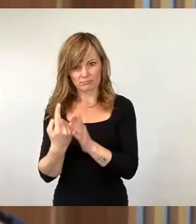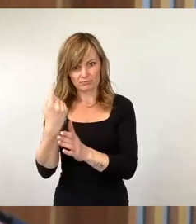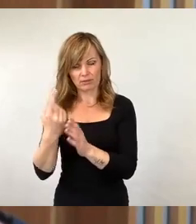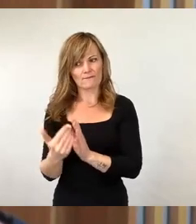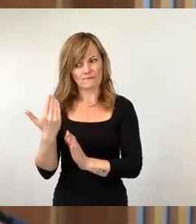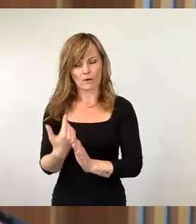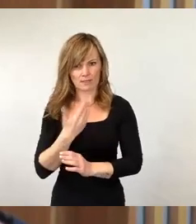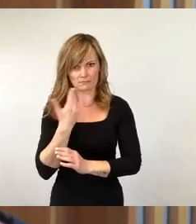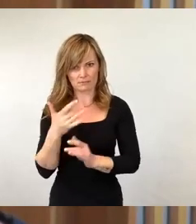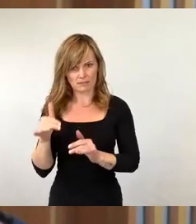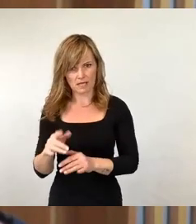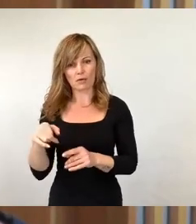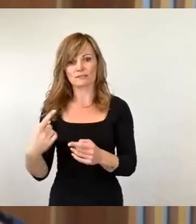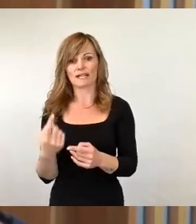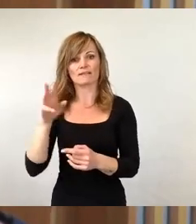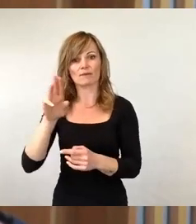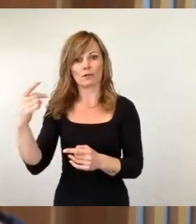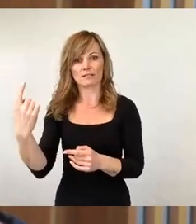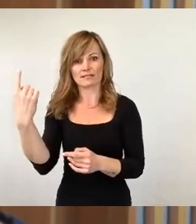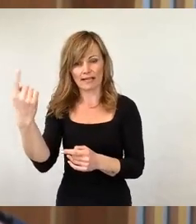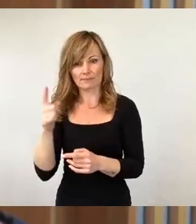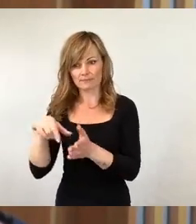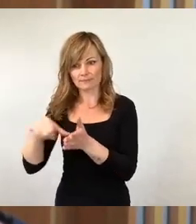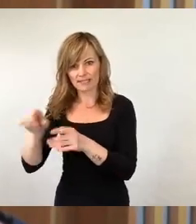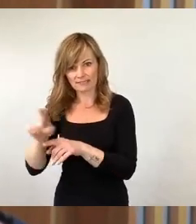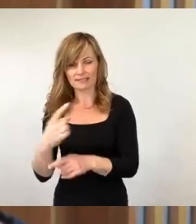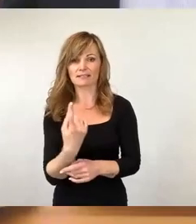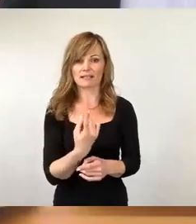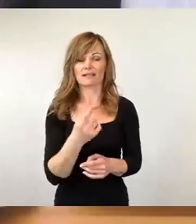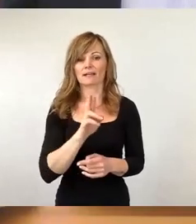werden, sondern zulasten der Landeshauptstadt und der Verkehrsbetriebe gehen sollen.